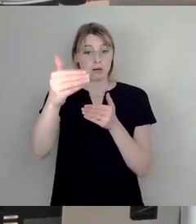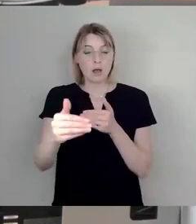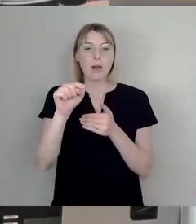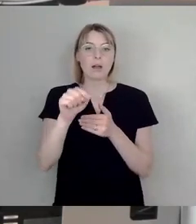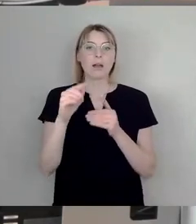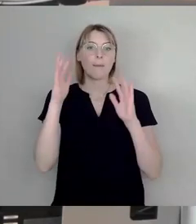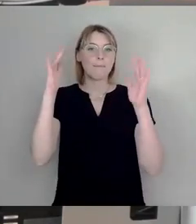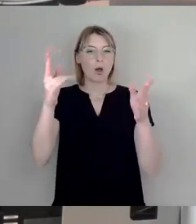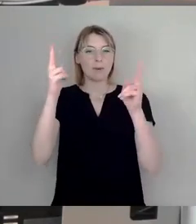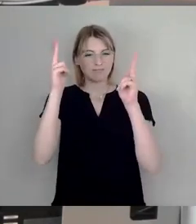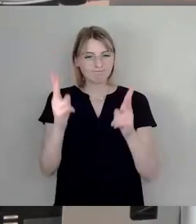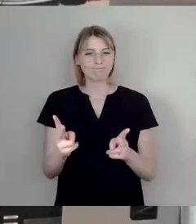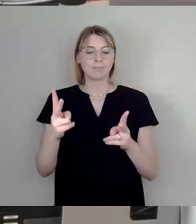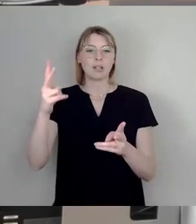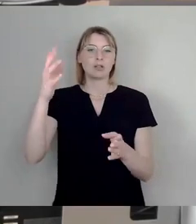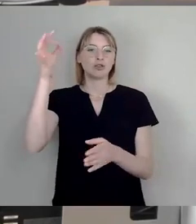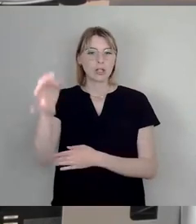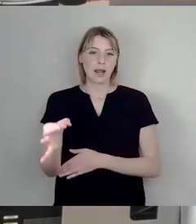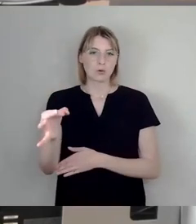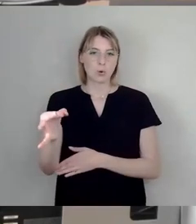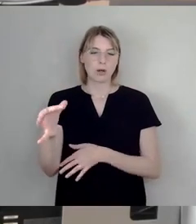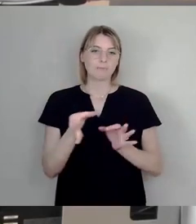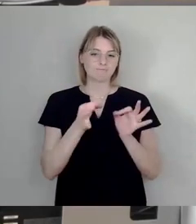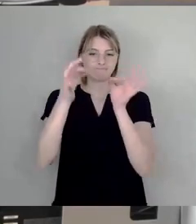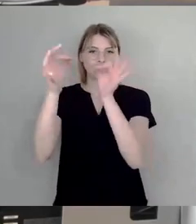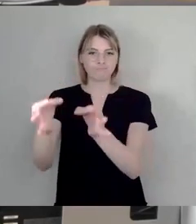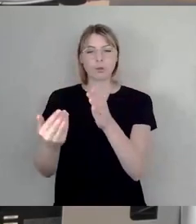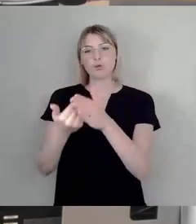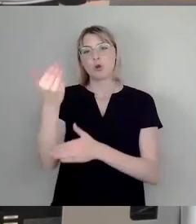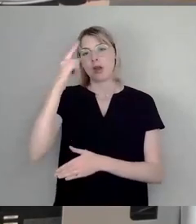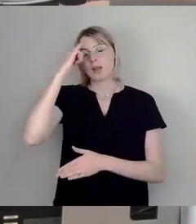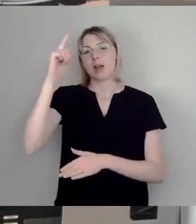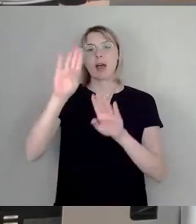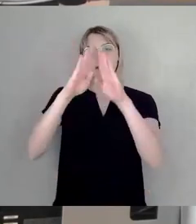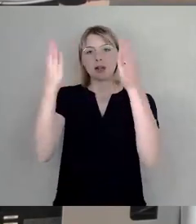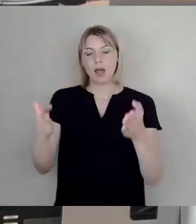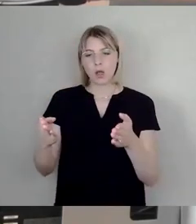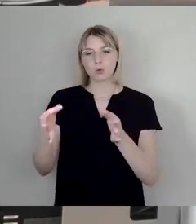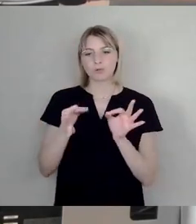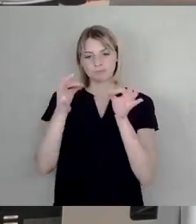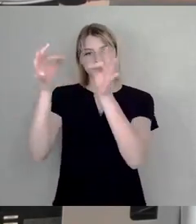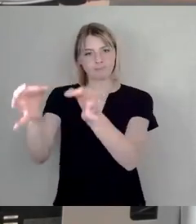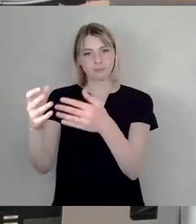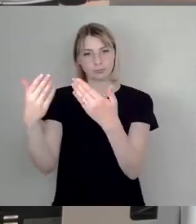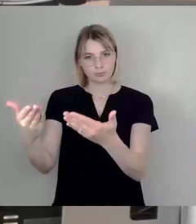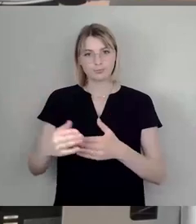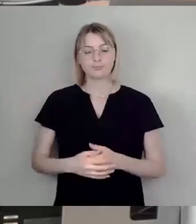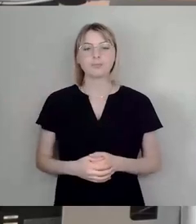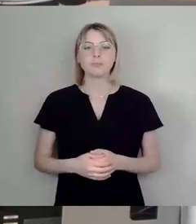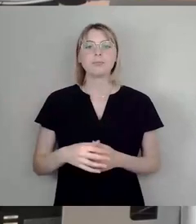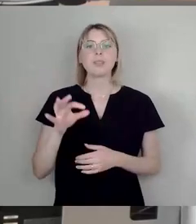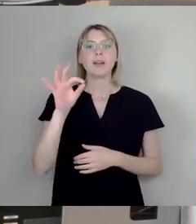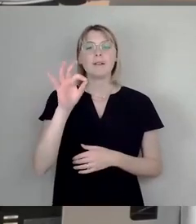Standort, nämlich am neuen Rathaus Verwaltungszentrum Ferdinandplatz